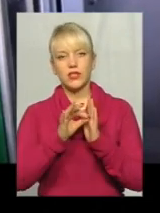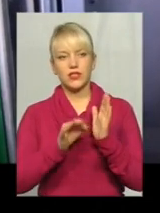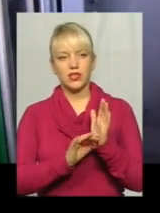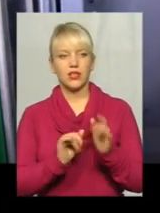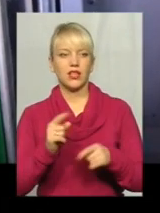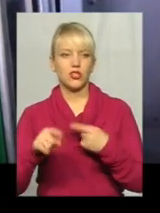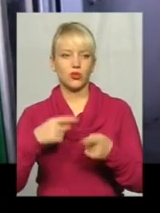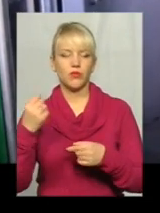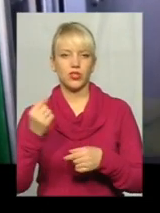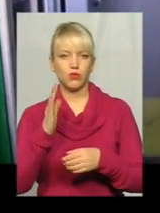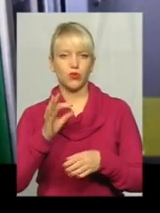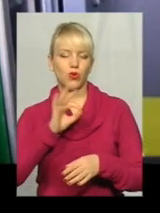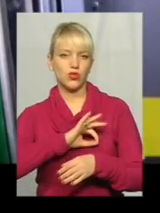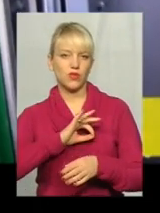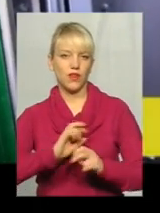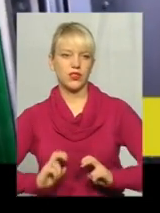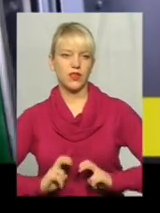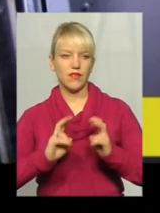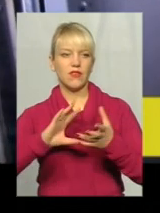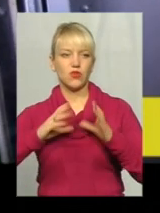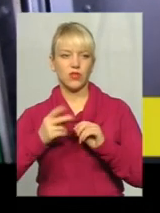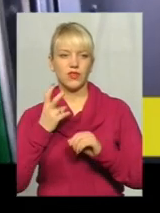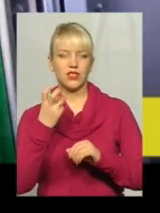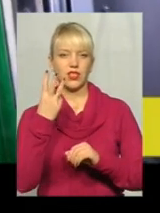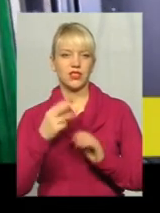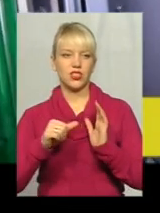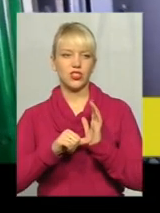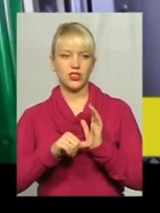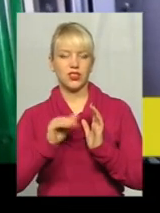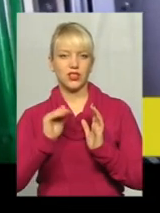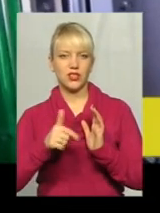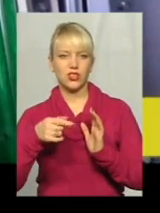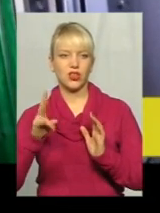Всього використано 236 тисяч гривень на два ліфта.